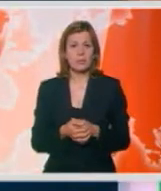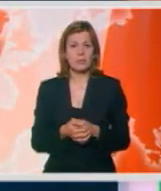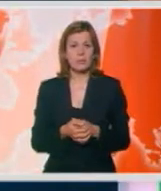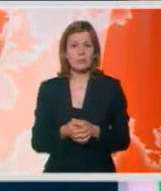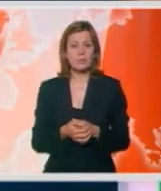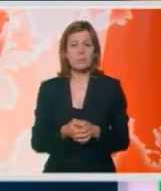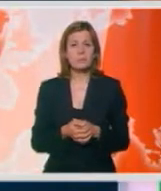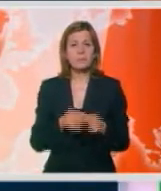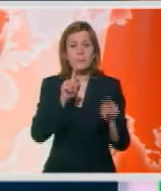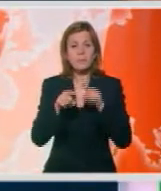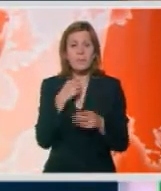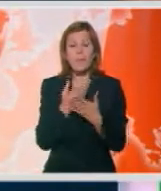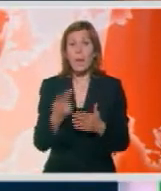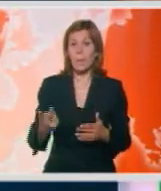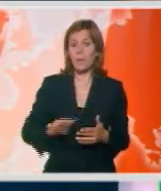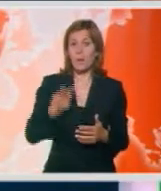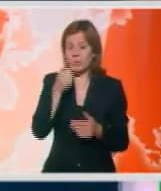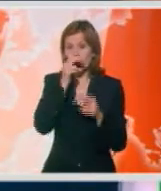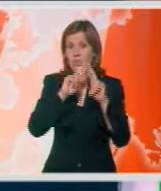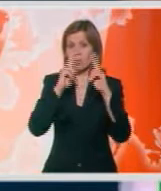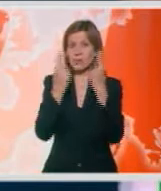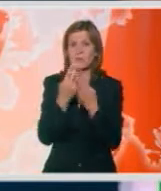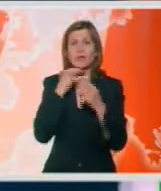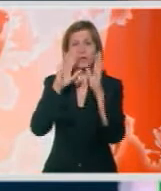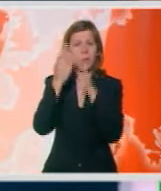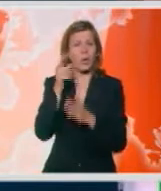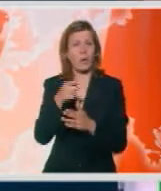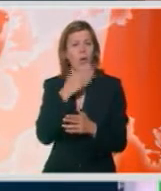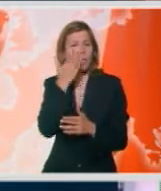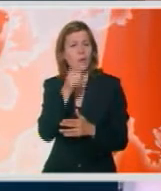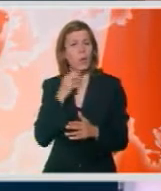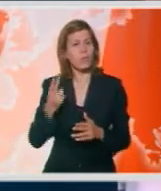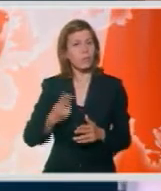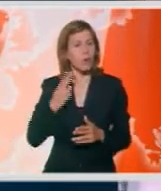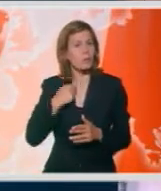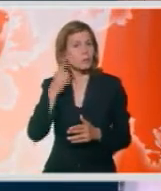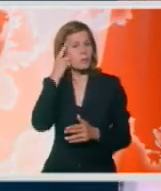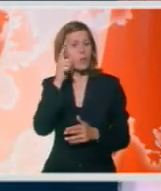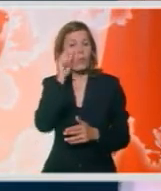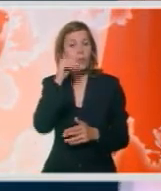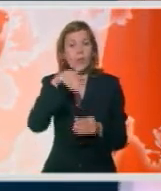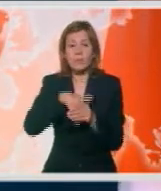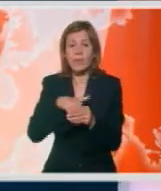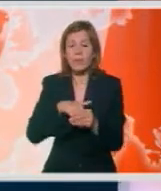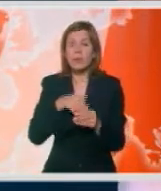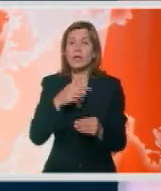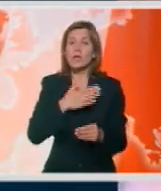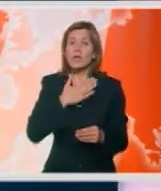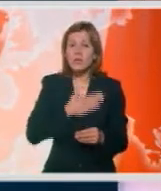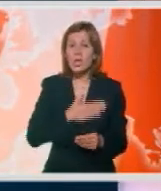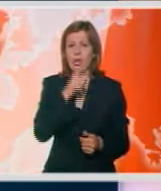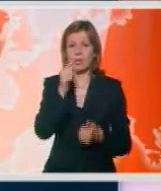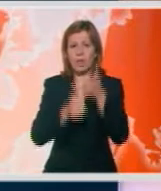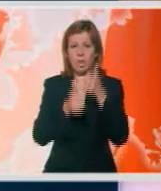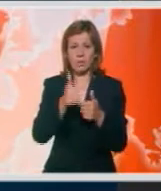Na neki način sam ponosan što je svetski šampionat dospio od ovde i ponosan na činjenicu da ljudi u stvari pred svega žele da učestvuju,